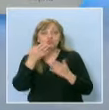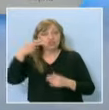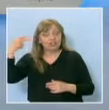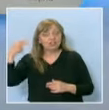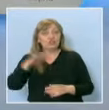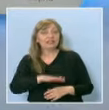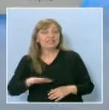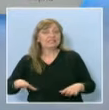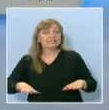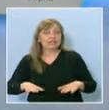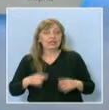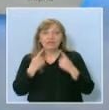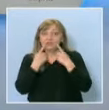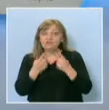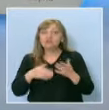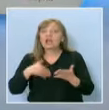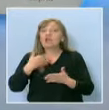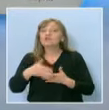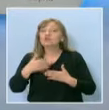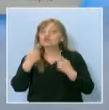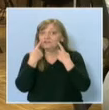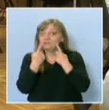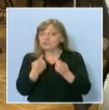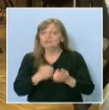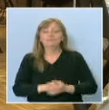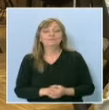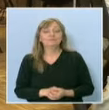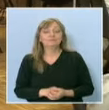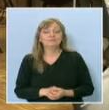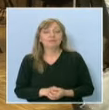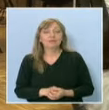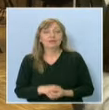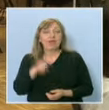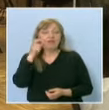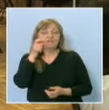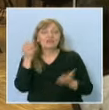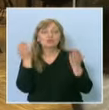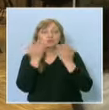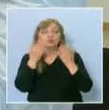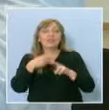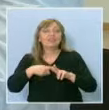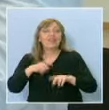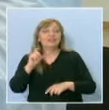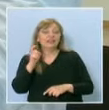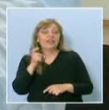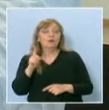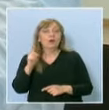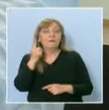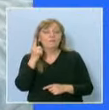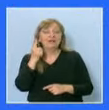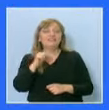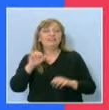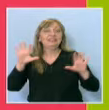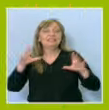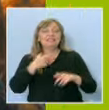Ето какво предстои в следващите минути в Знание БГ. Във Варненското училище Найден Геров в първи и десети клас